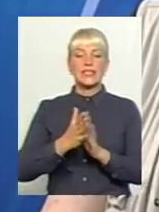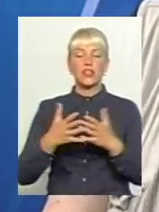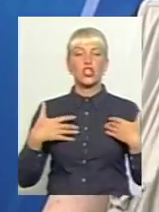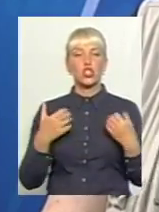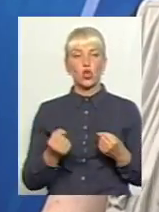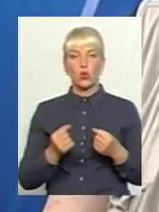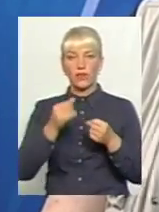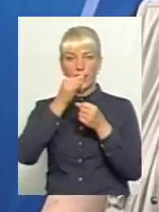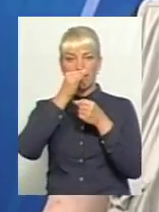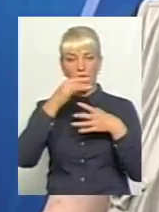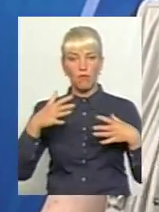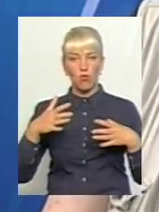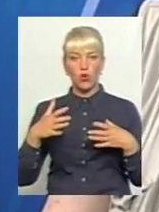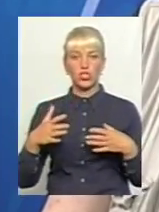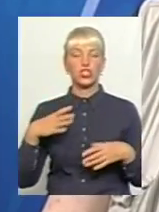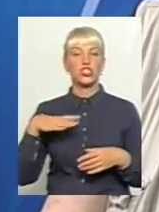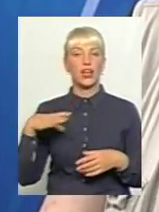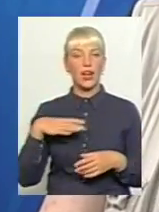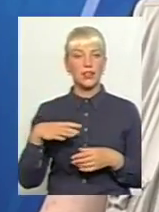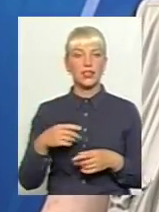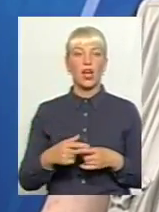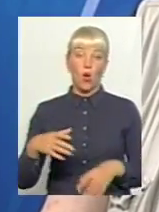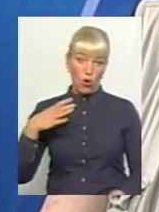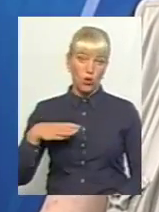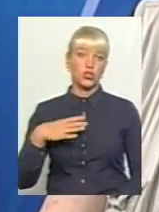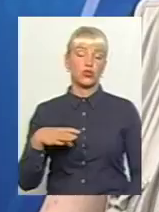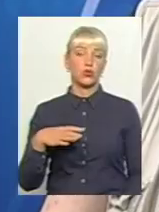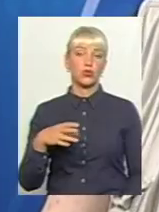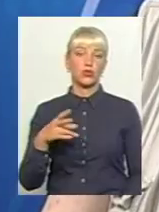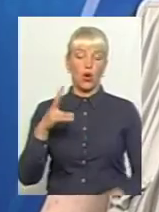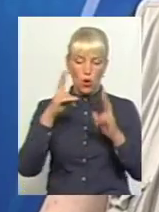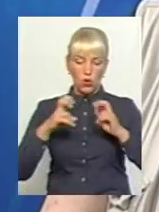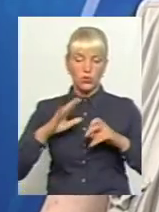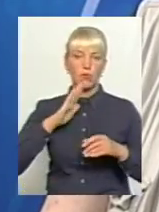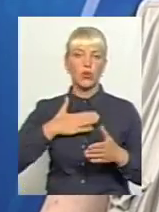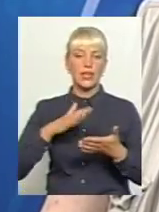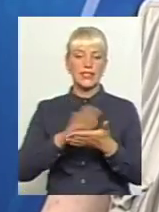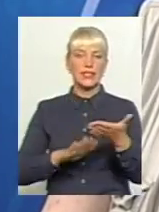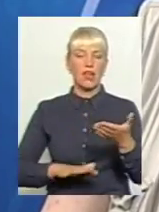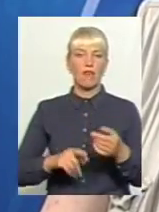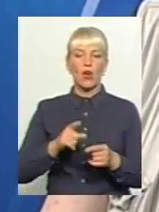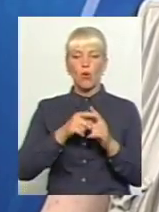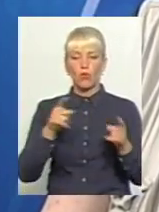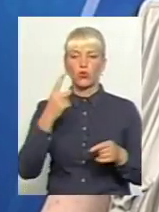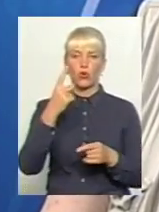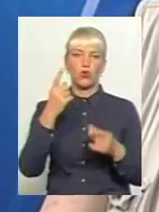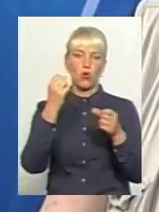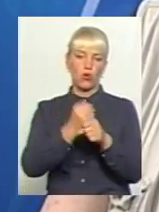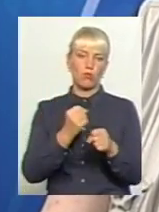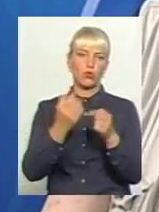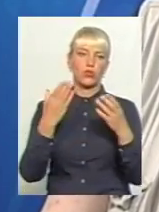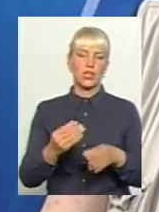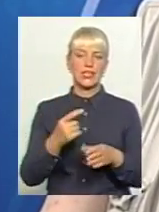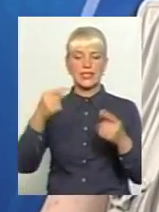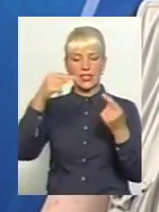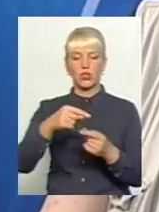може чекати, очікую розгляду моєї заяви протягом одного-напочого дня, згідно з частиною 2